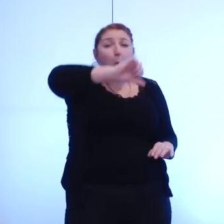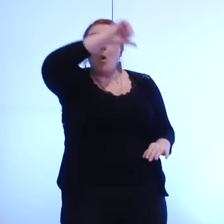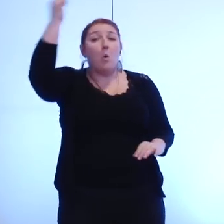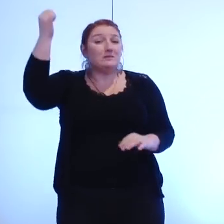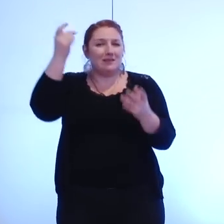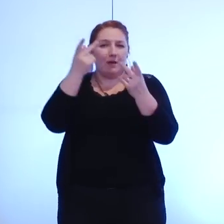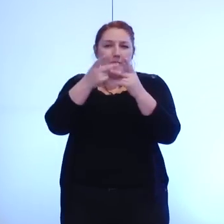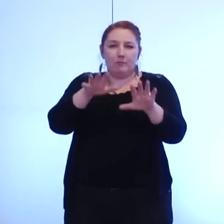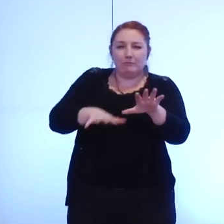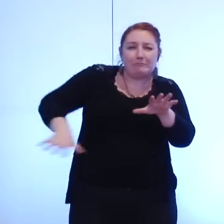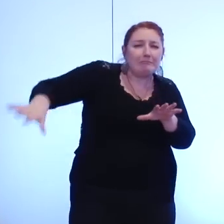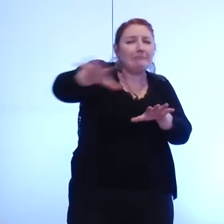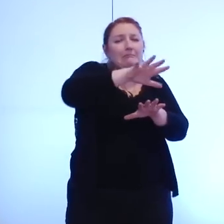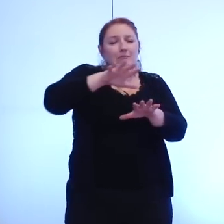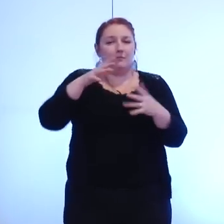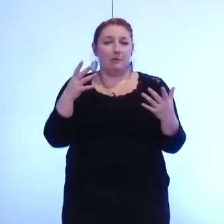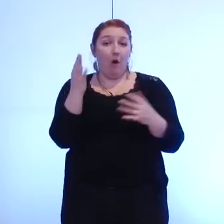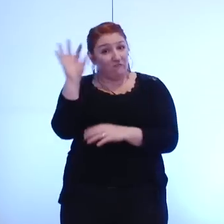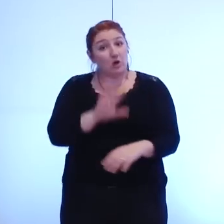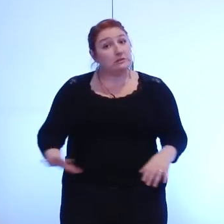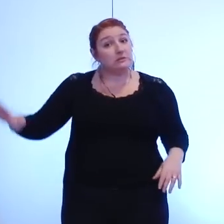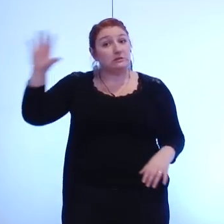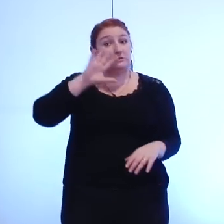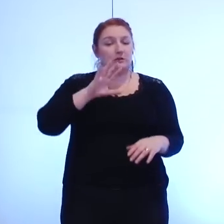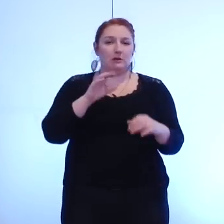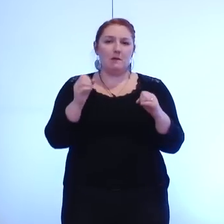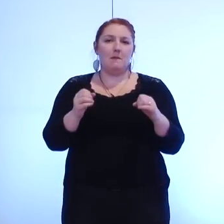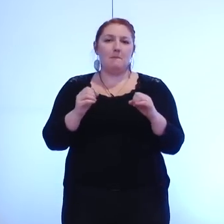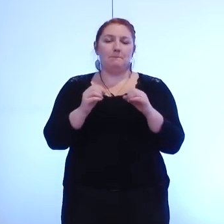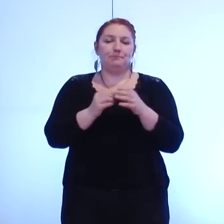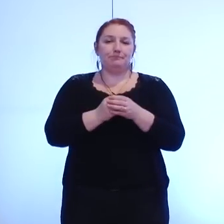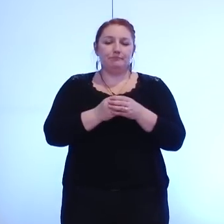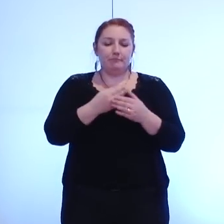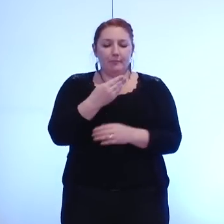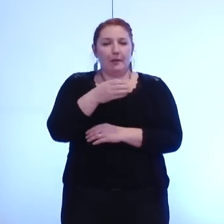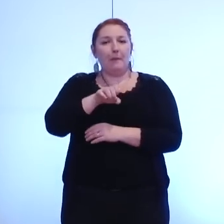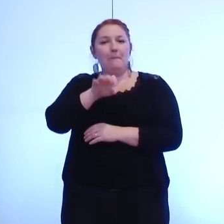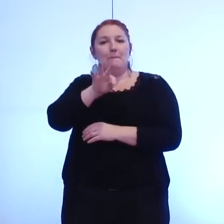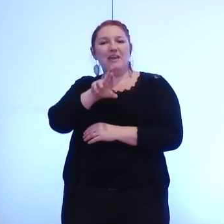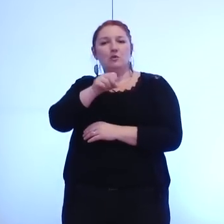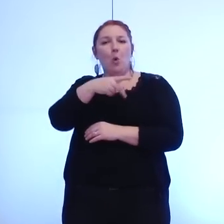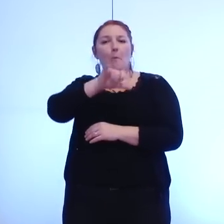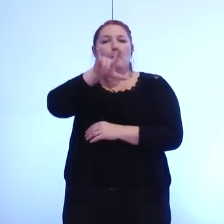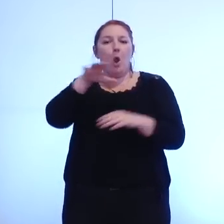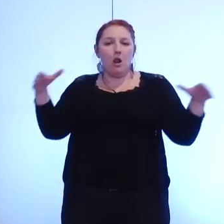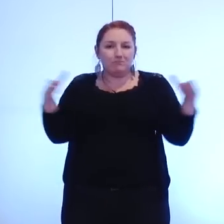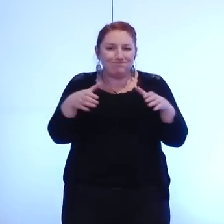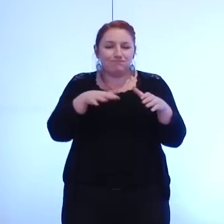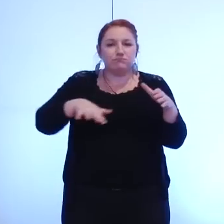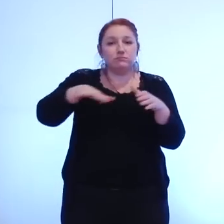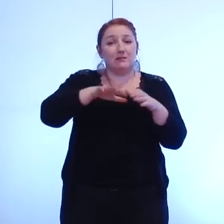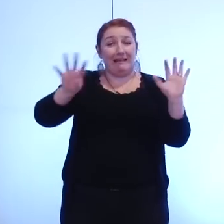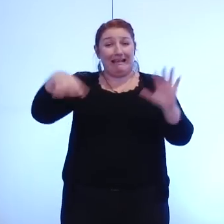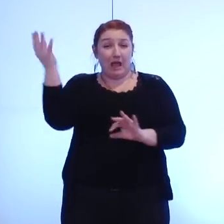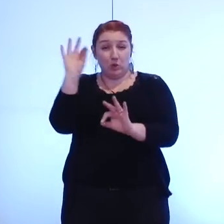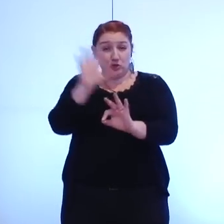urbaine de France il y a 14 métropoles il n donc pas illogique de fait que Grenoble